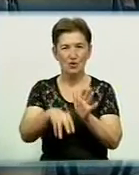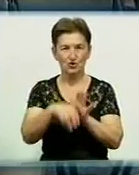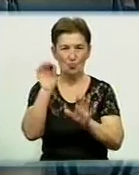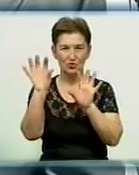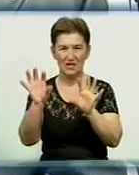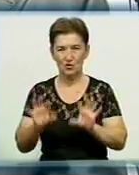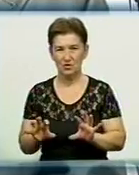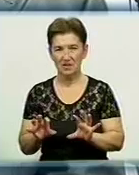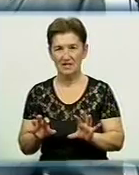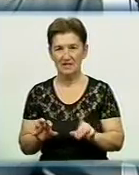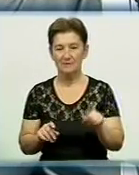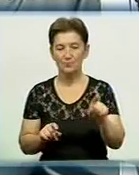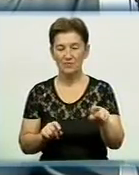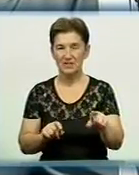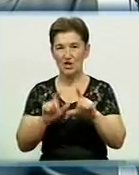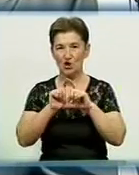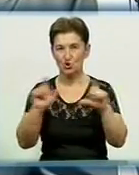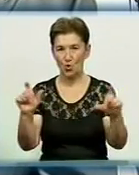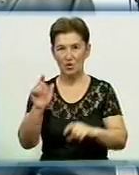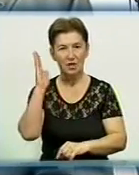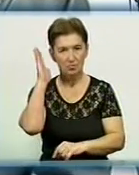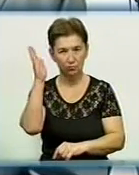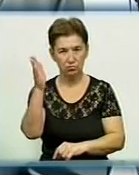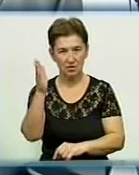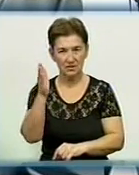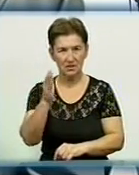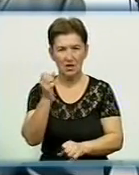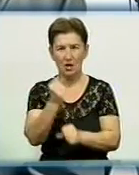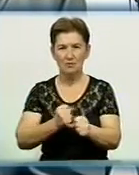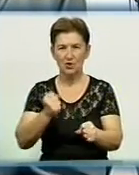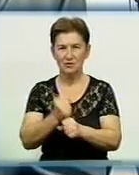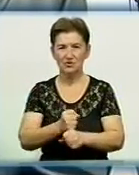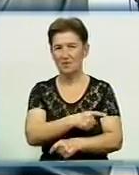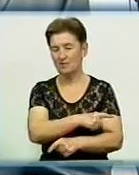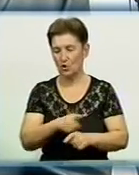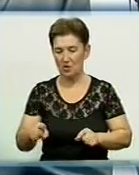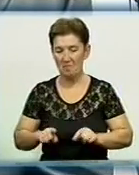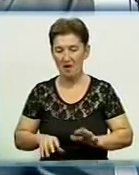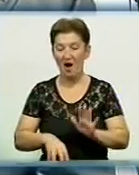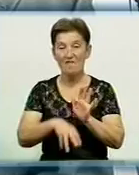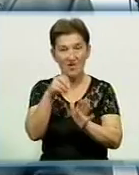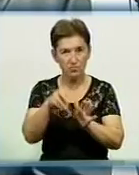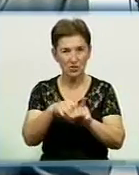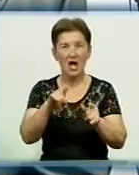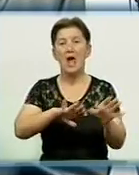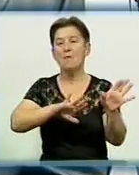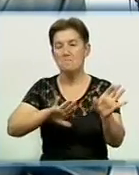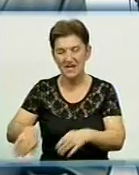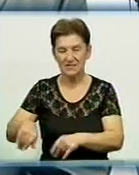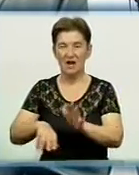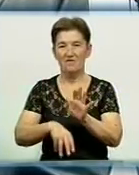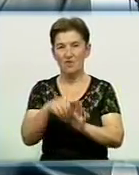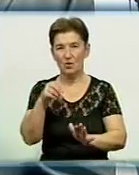Ця школа буде працювати протягом виборчого процесу і після виборів в частині